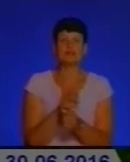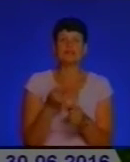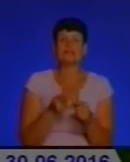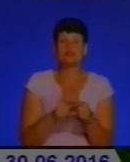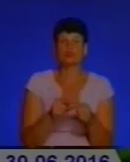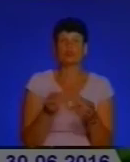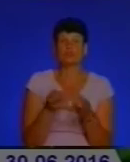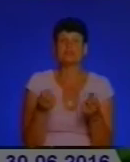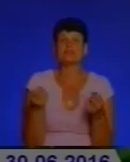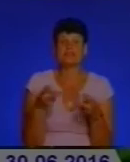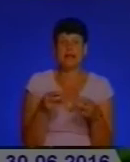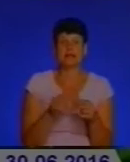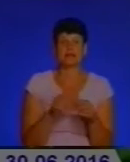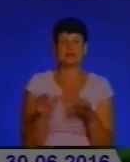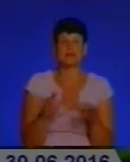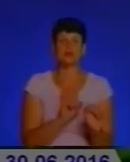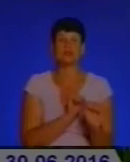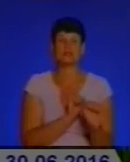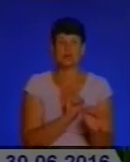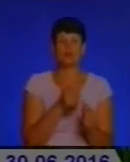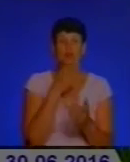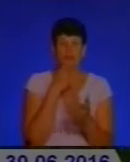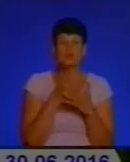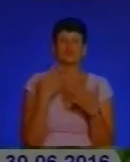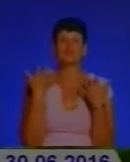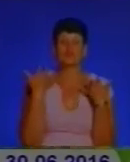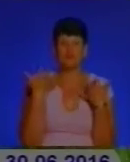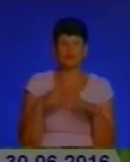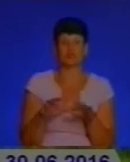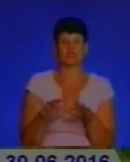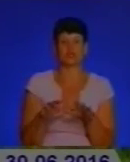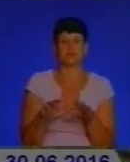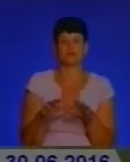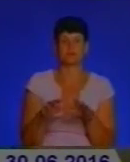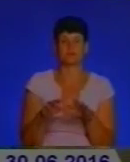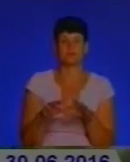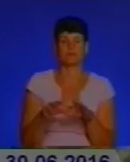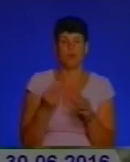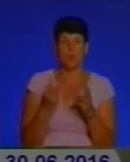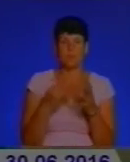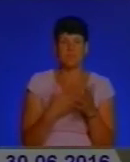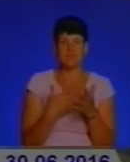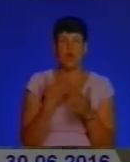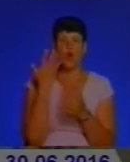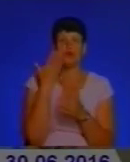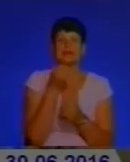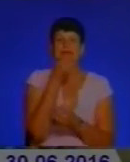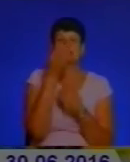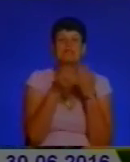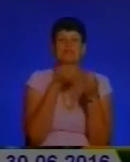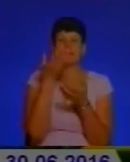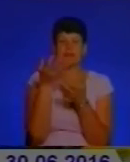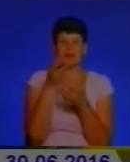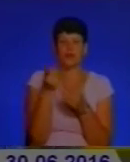спеціальні засоби захисту, бо, як бачите, вже опікся, знищуючи рослину голі руч. Коли він ось зацвіте, його